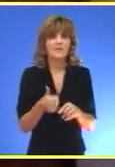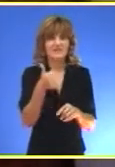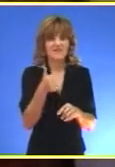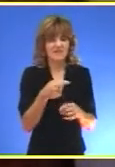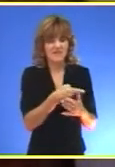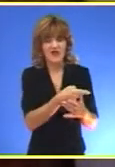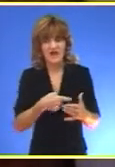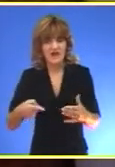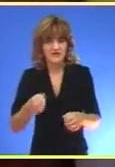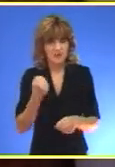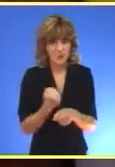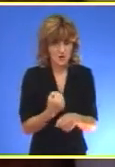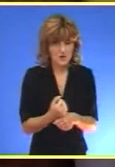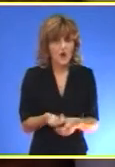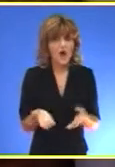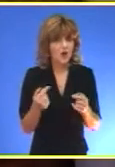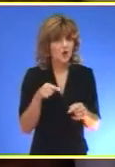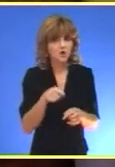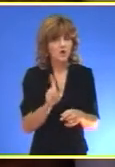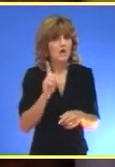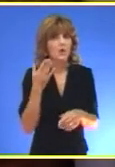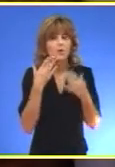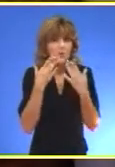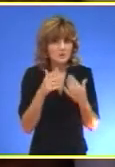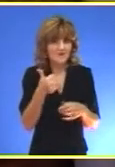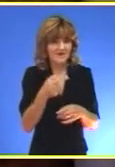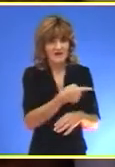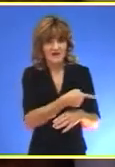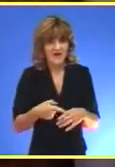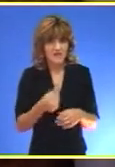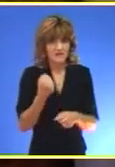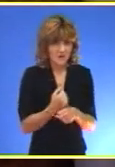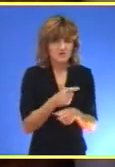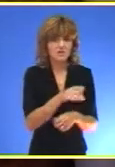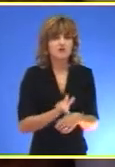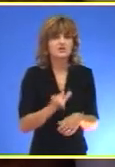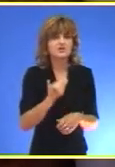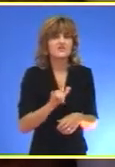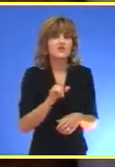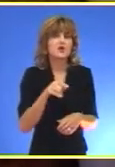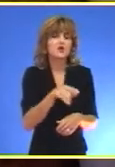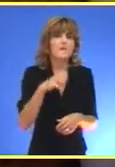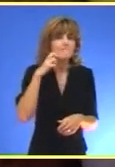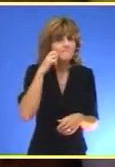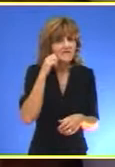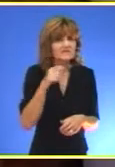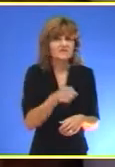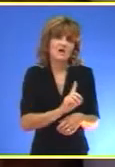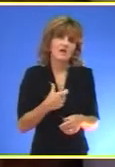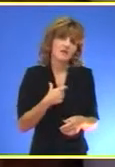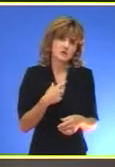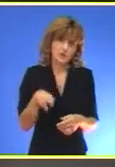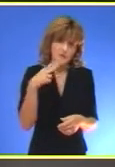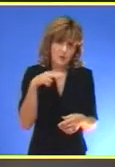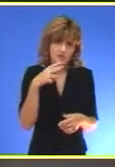rezom urađeno Ako to ne isprede se uradi sa jednim rezom To meso od životinje se ne može